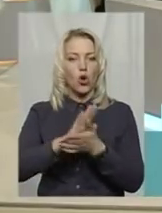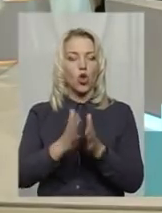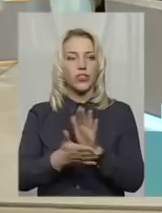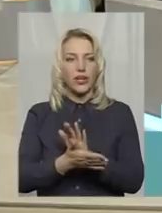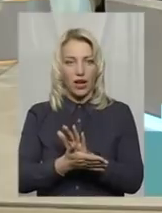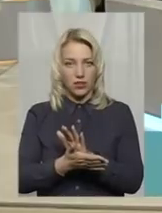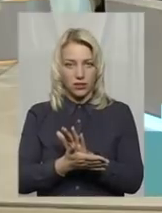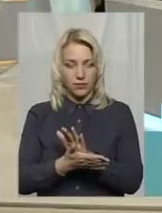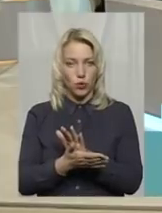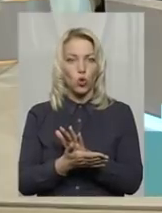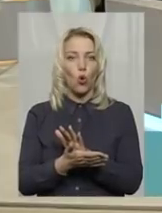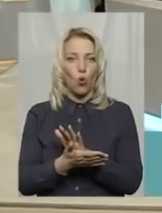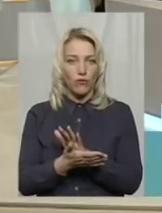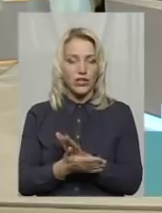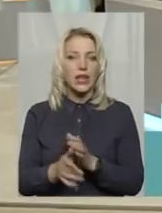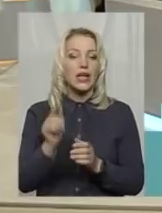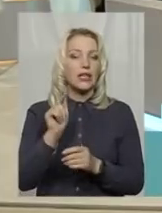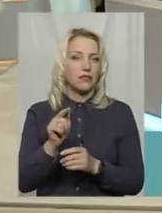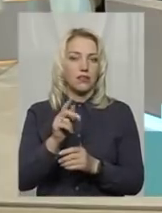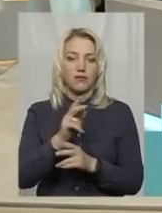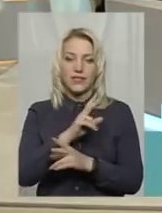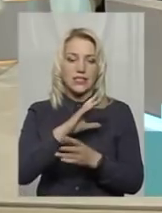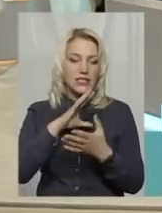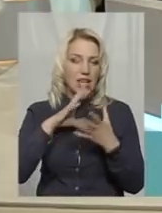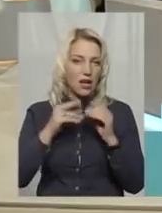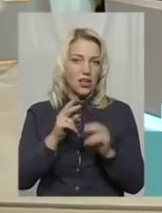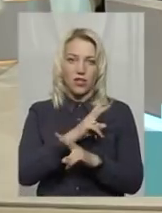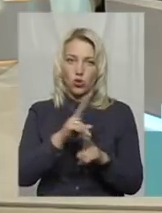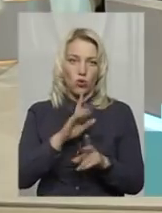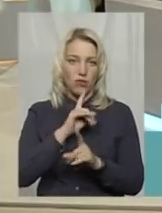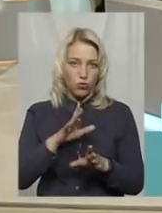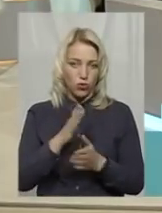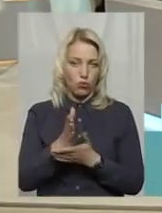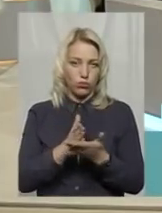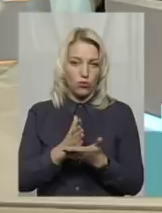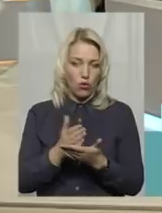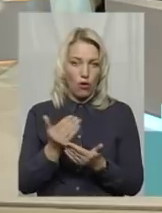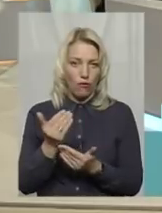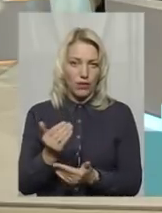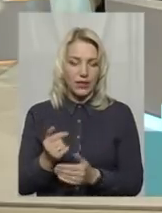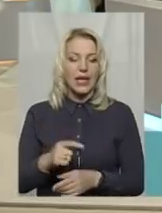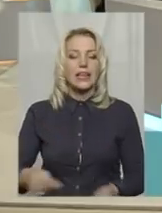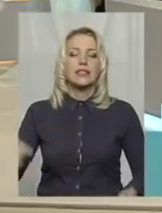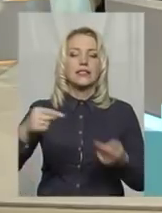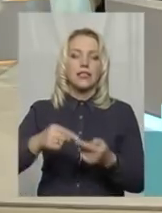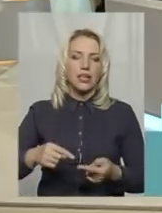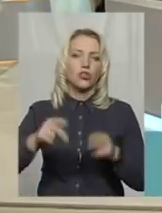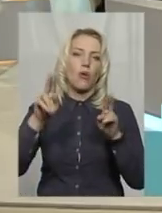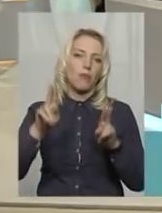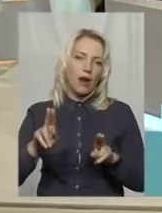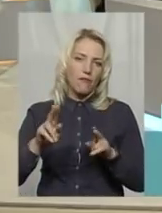договір, її взагалі ніхто не обслуговує? Згідно правил, яких я зазначив, правил безпеки систем